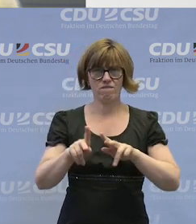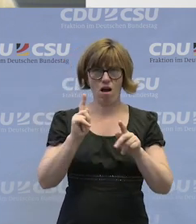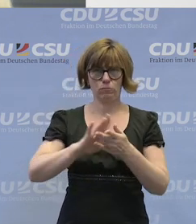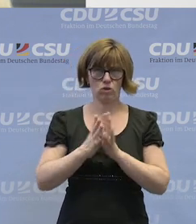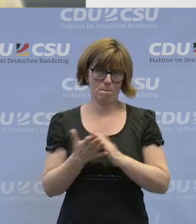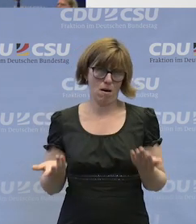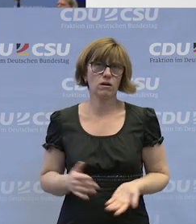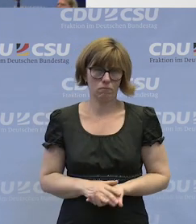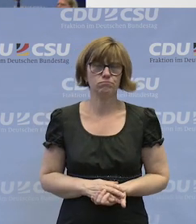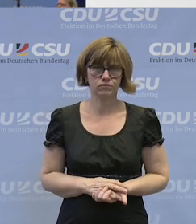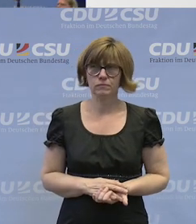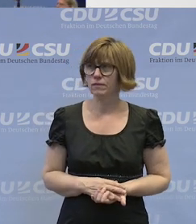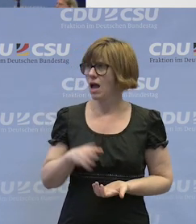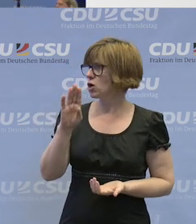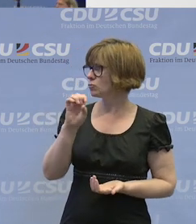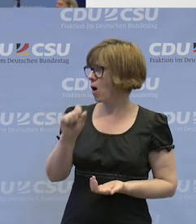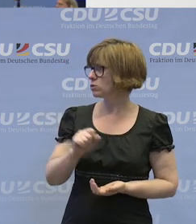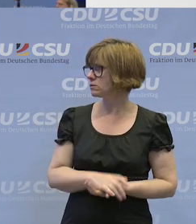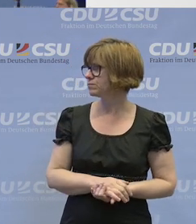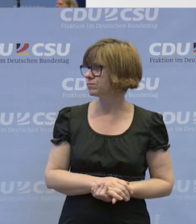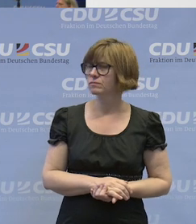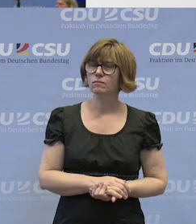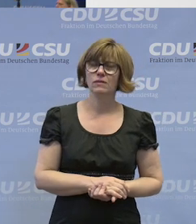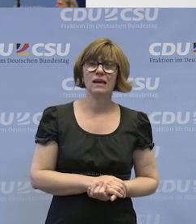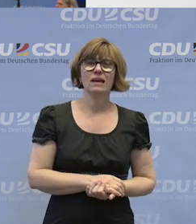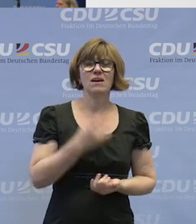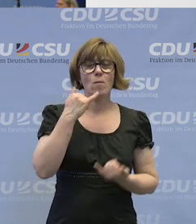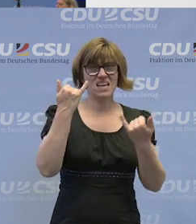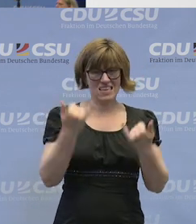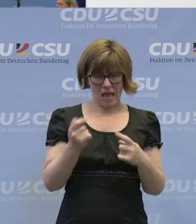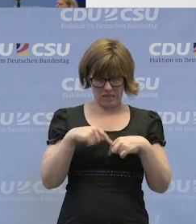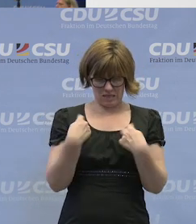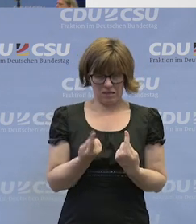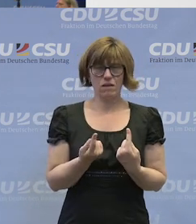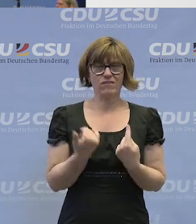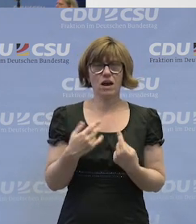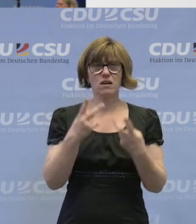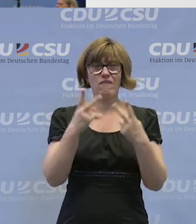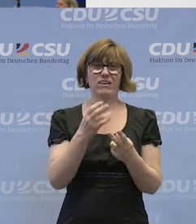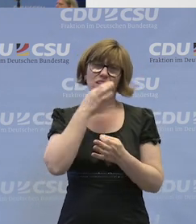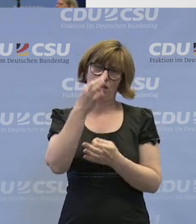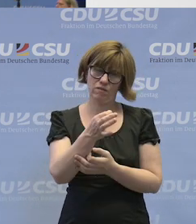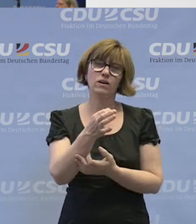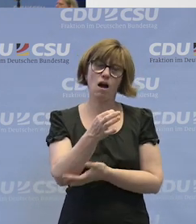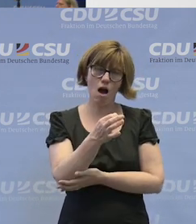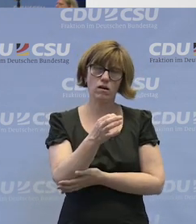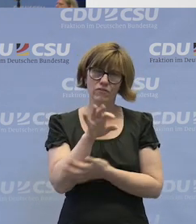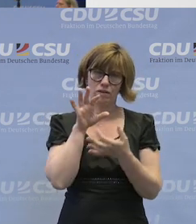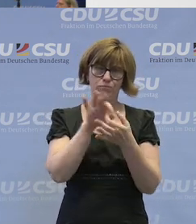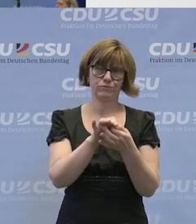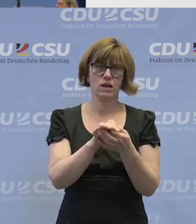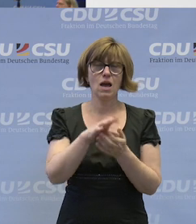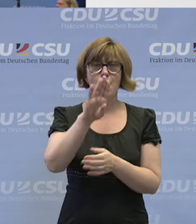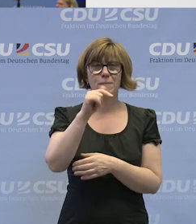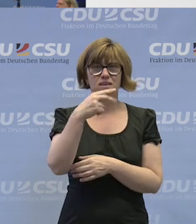erörtert und bestimmt werden. Herr Schmaß. Ja, jetzt sind wir, glaube ich, an einer entscheidenden Frage angekommen, die